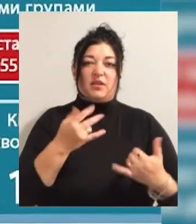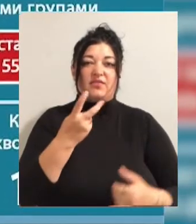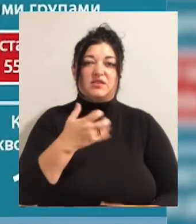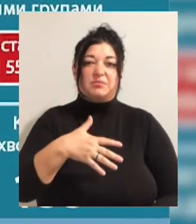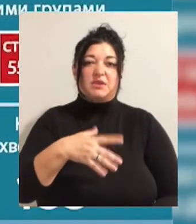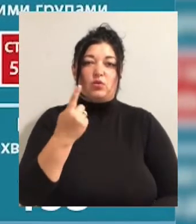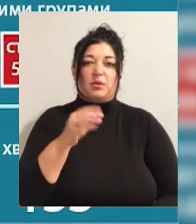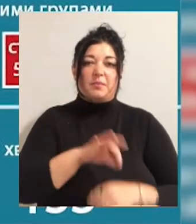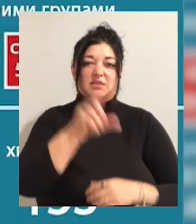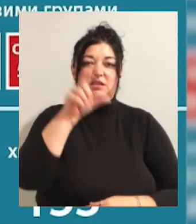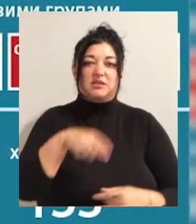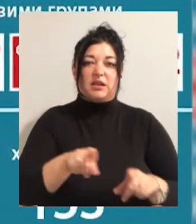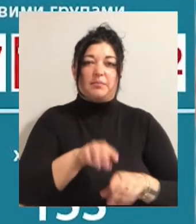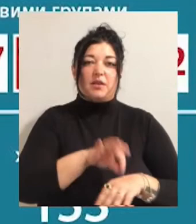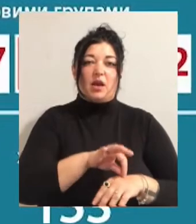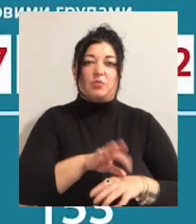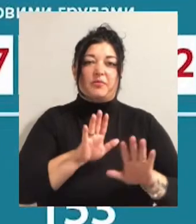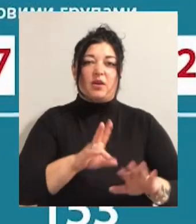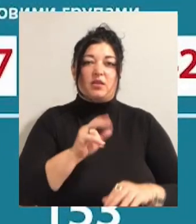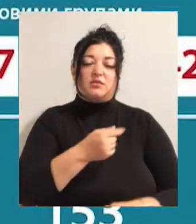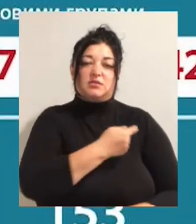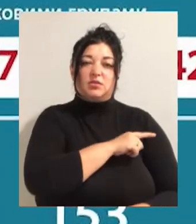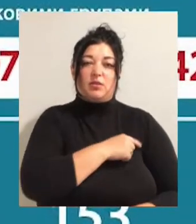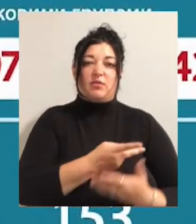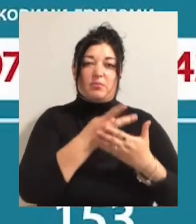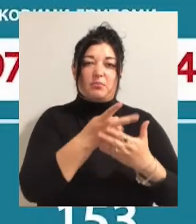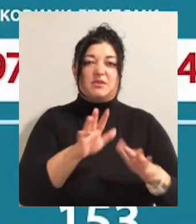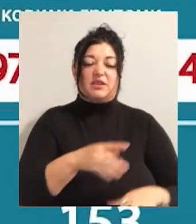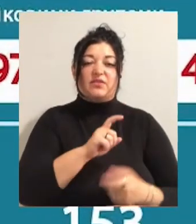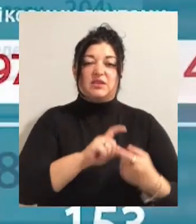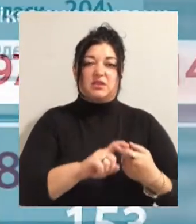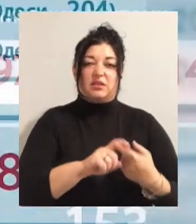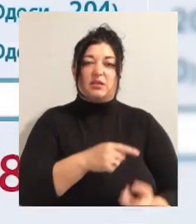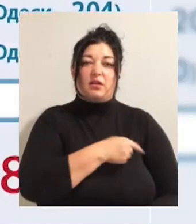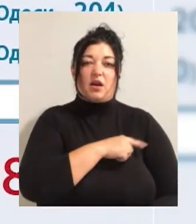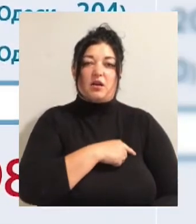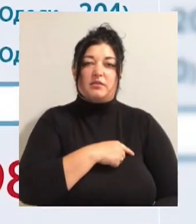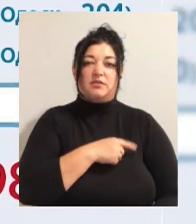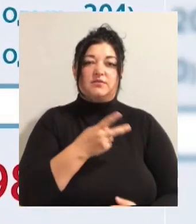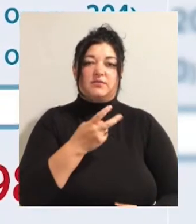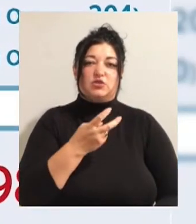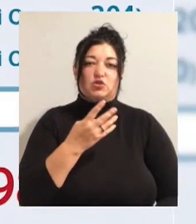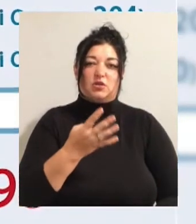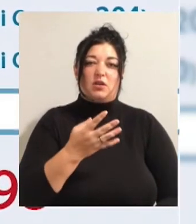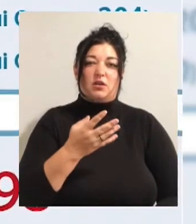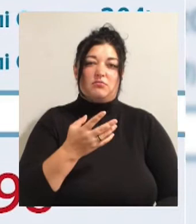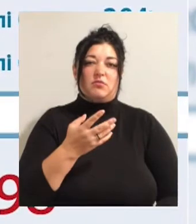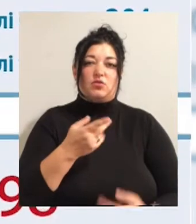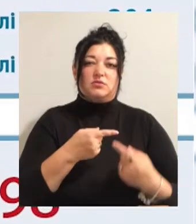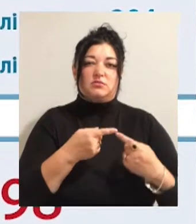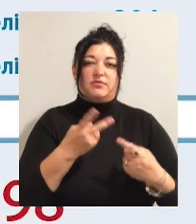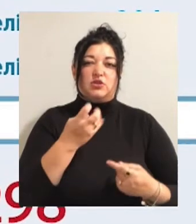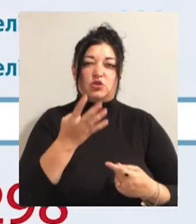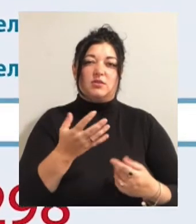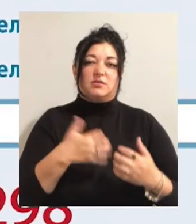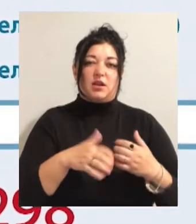пацієнти з таким діагнозом перебувають на стаціонарному лікуванні в міській інфекційній лікарні. З них 204 в стані середньої тяжкості, 47 у важкому